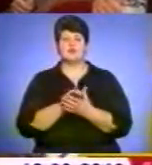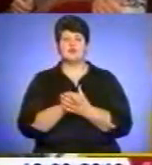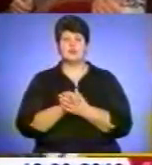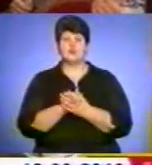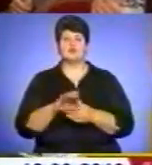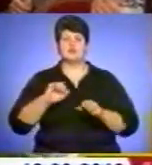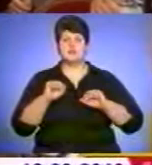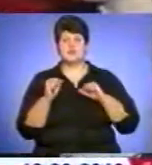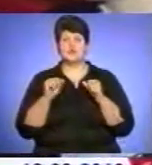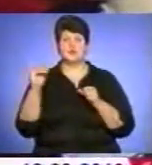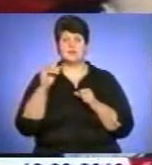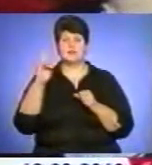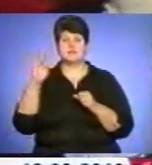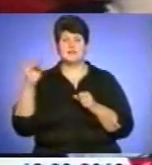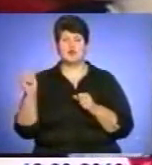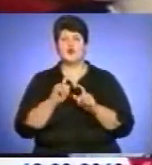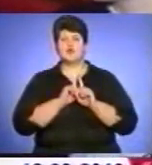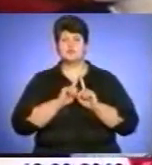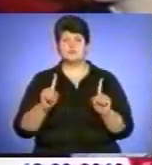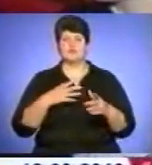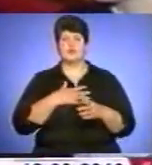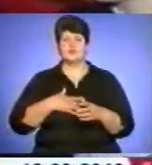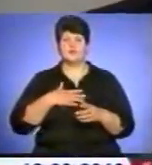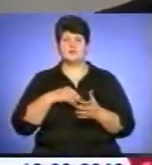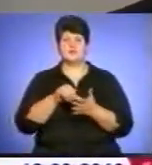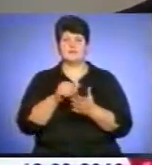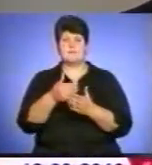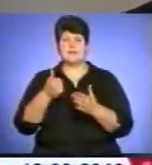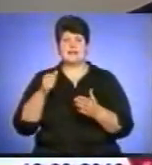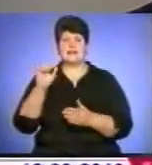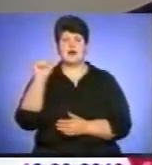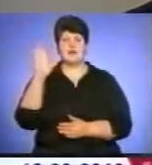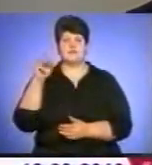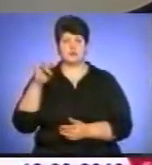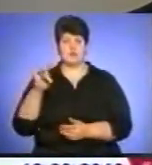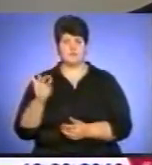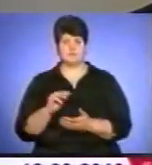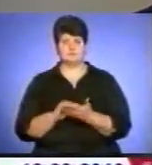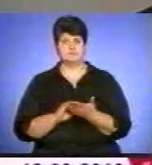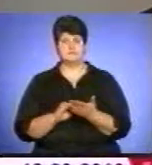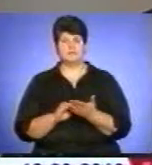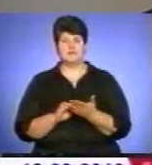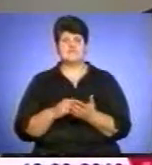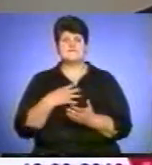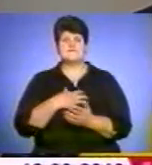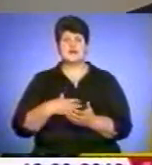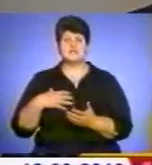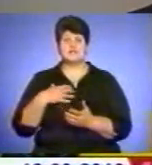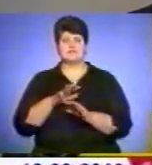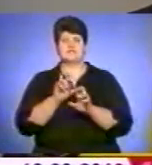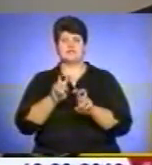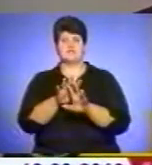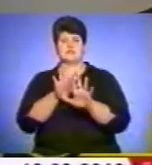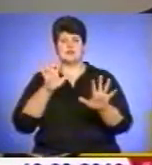Кіцилою. Каже, особливо хвилюючи виступати перед автором. Автор сидить у залі. Дуже важливо і не